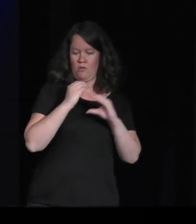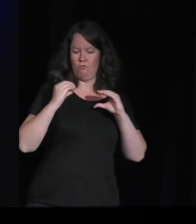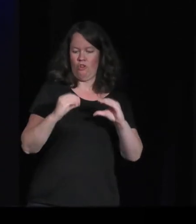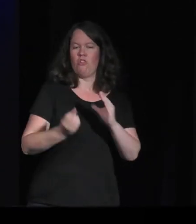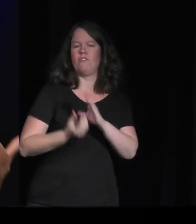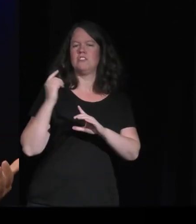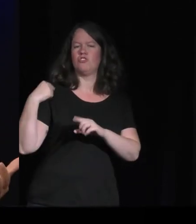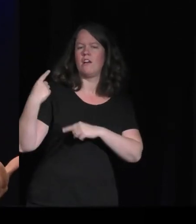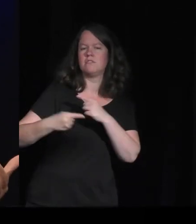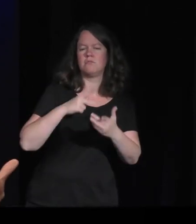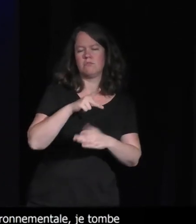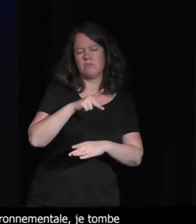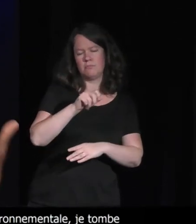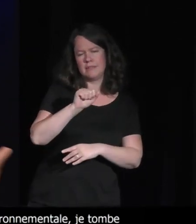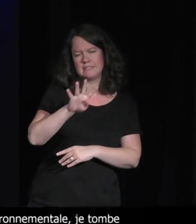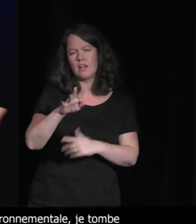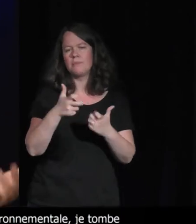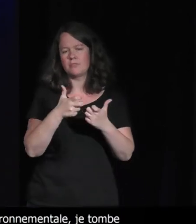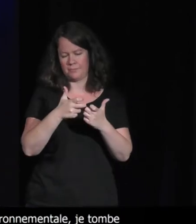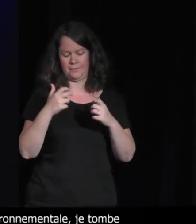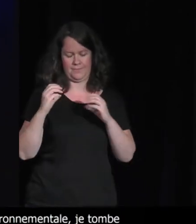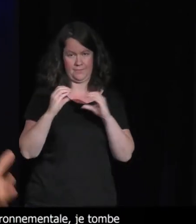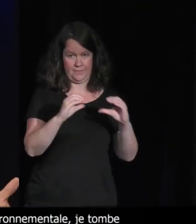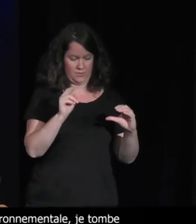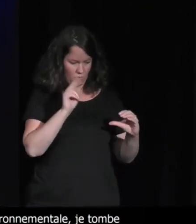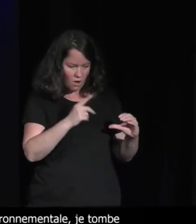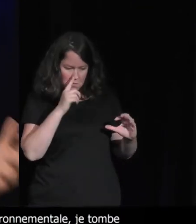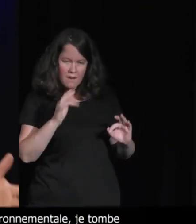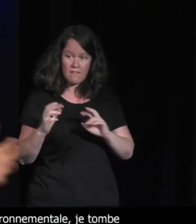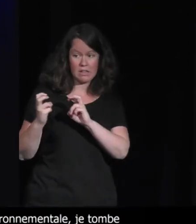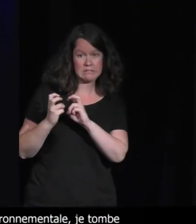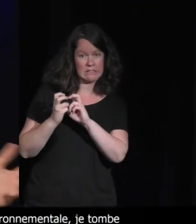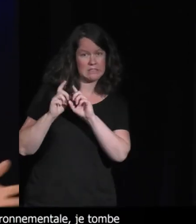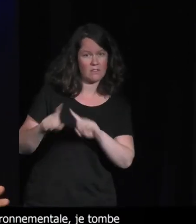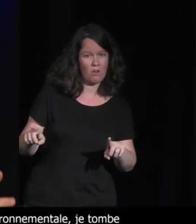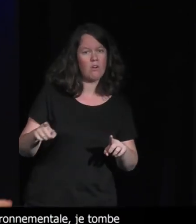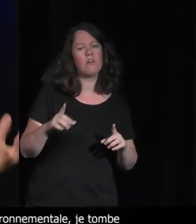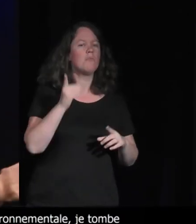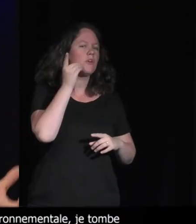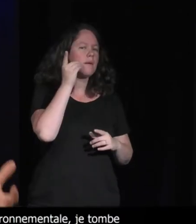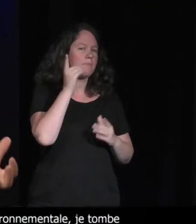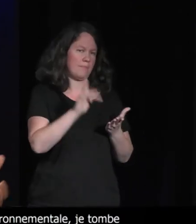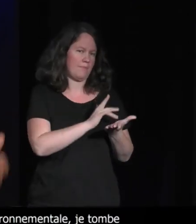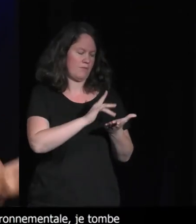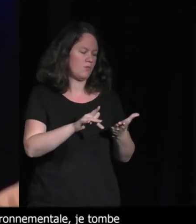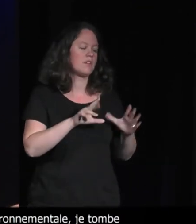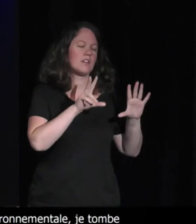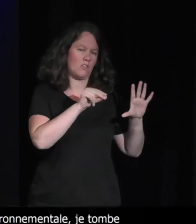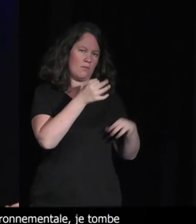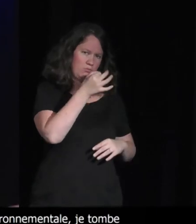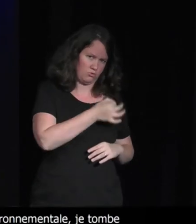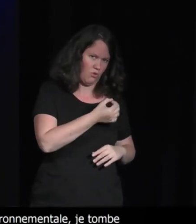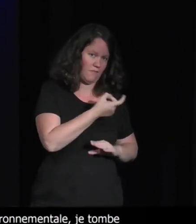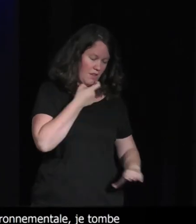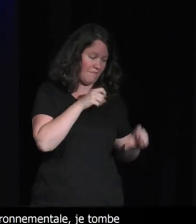du point de de la consommation électrique. Donc on a peut-être des smartphones, OK, c'est 80, 20 ou 70, 30. C'est-à-dire que la fabrication hardware